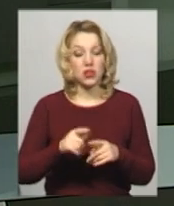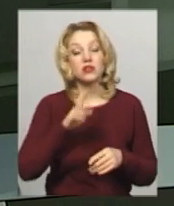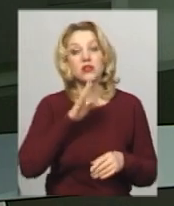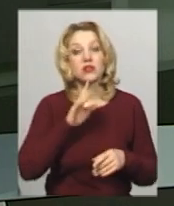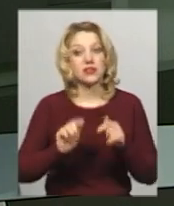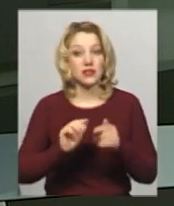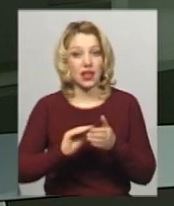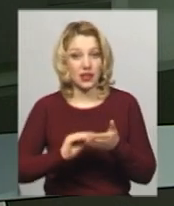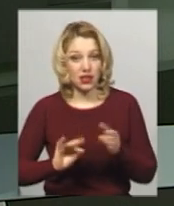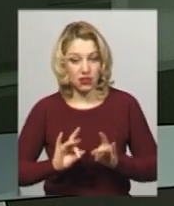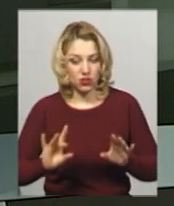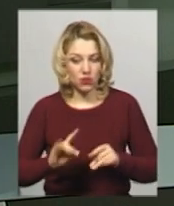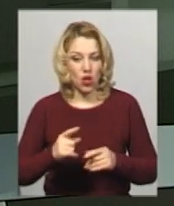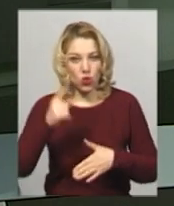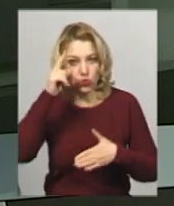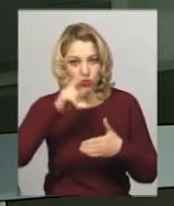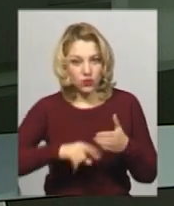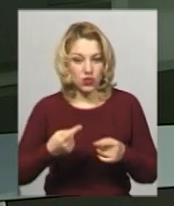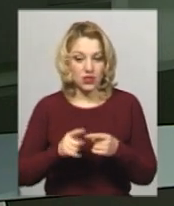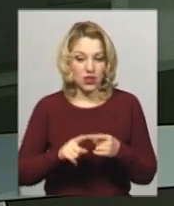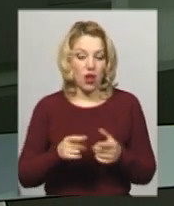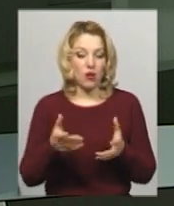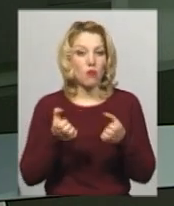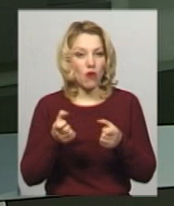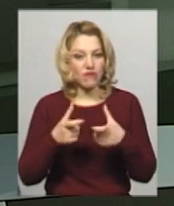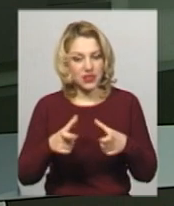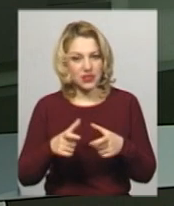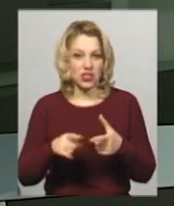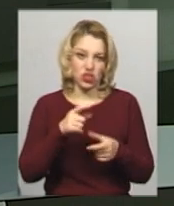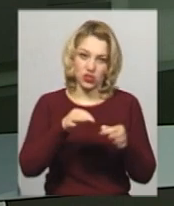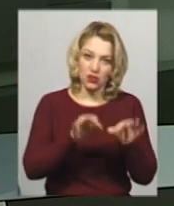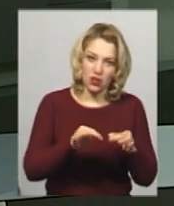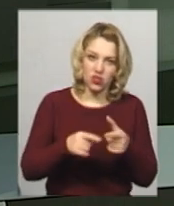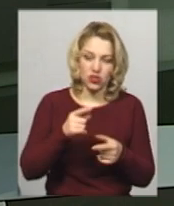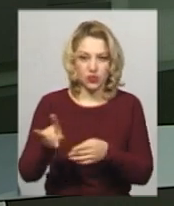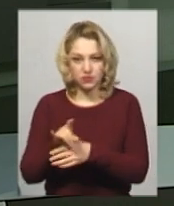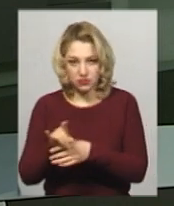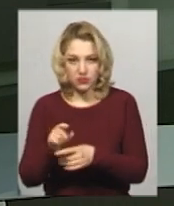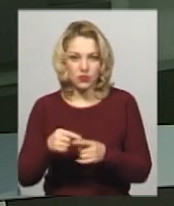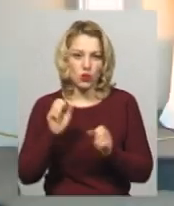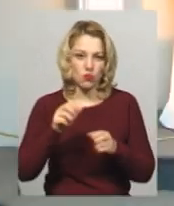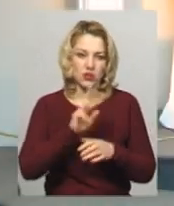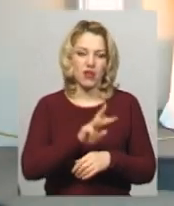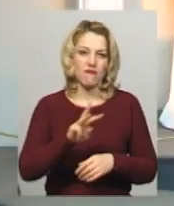достовірність отриманої повістки можна перевірити на офіційному веб-порталі судова влада України.